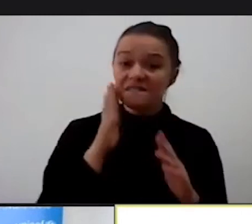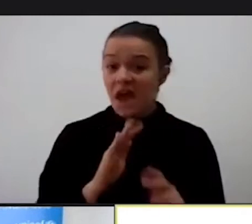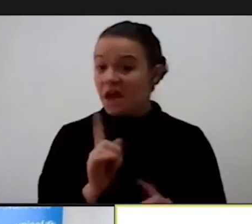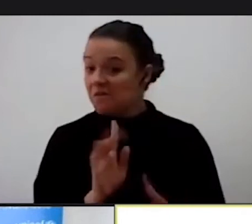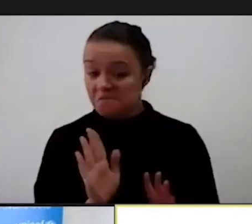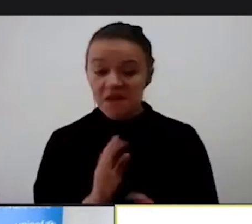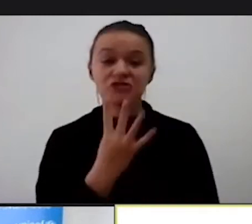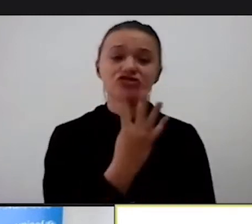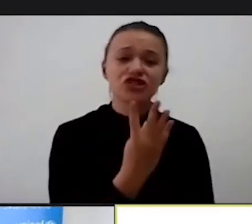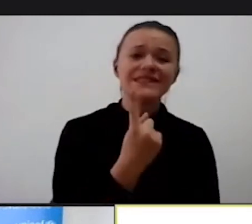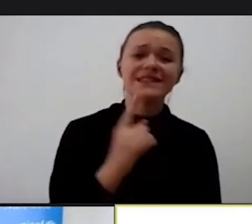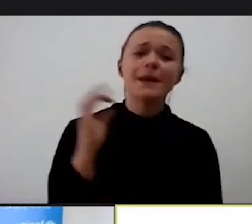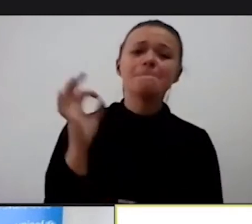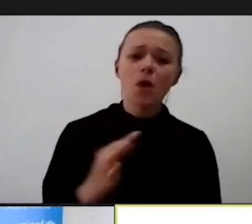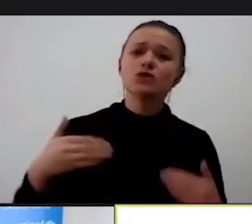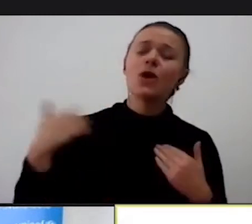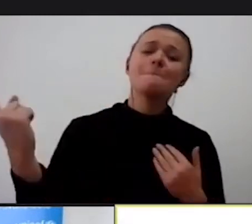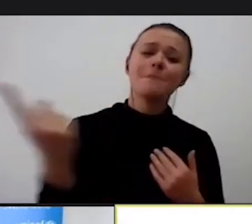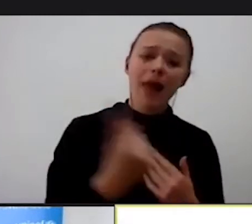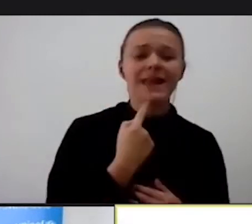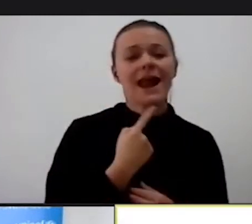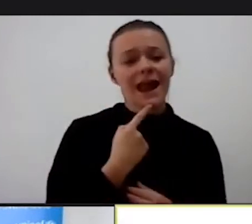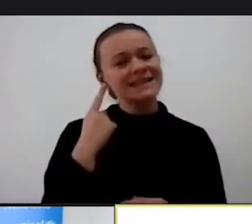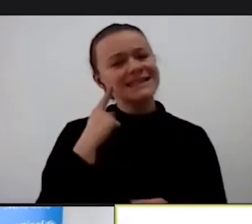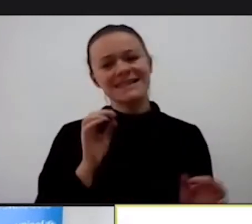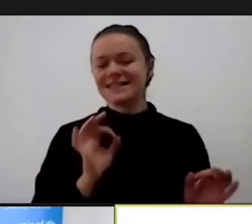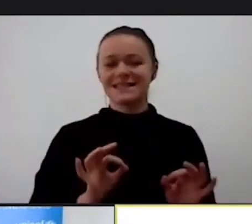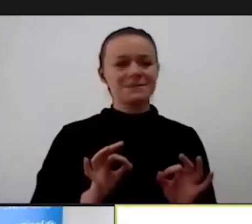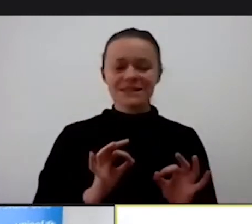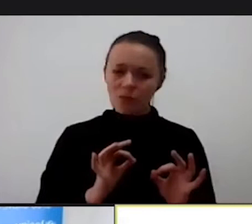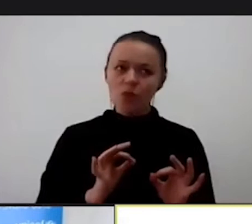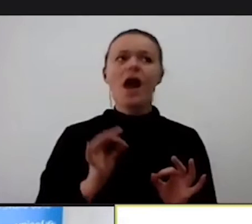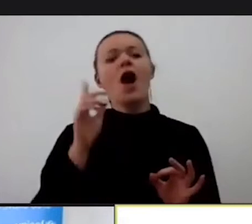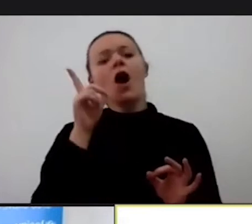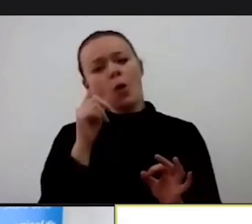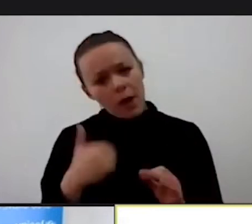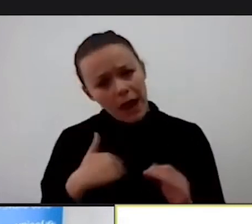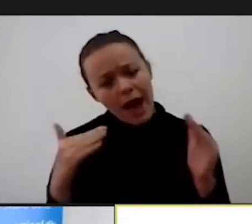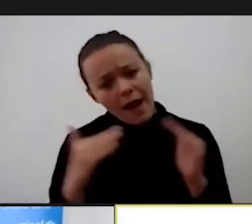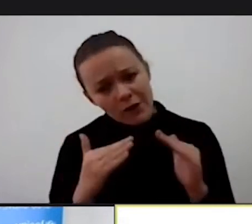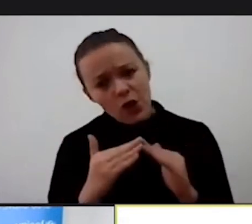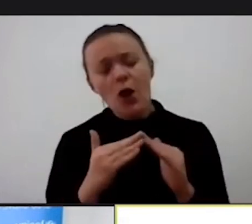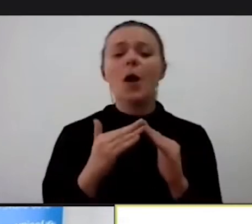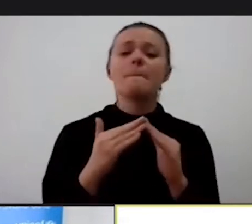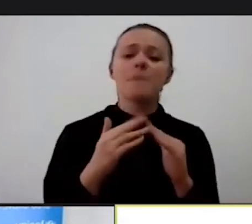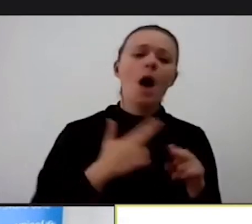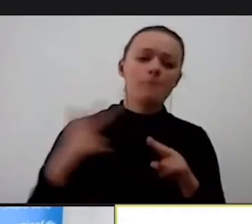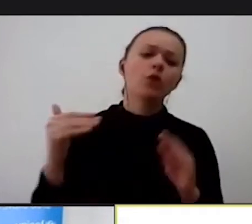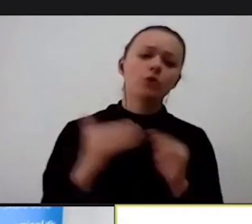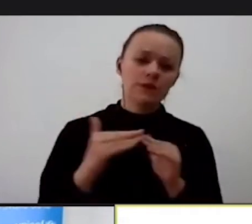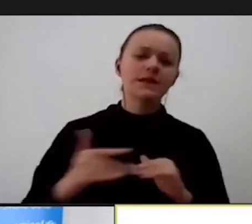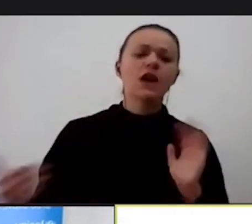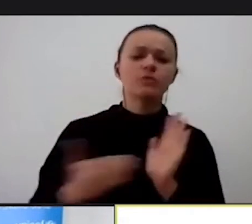% mladih je reklo nisam siguran, uglavnom se slažem ili potpuno se slažem.